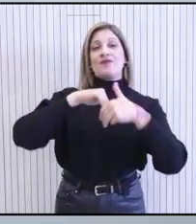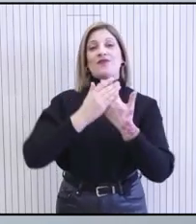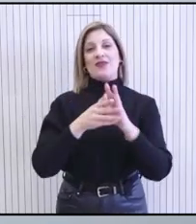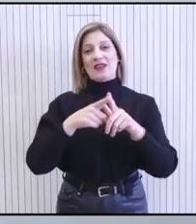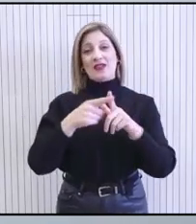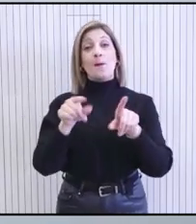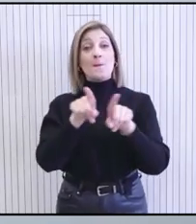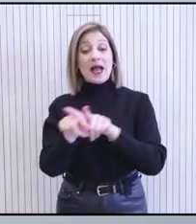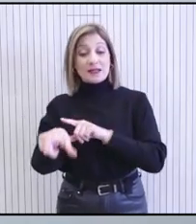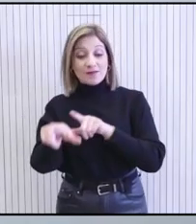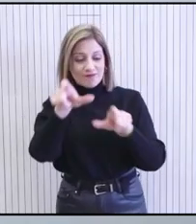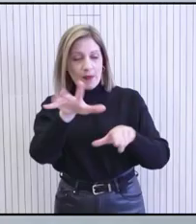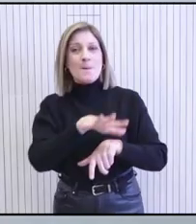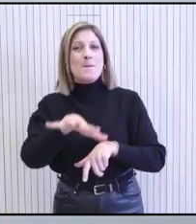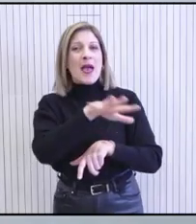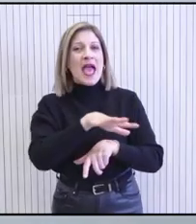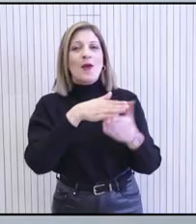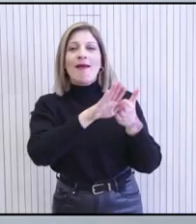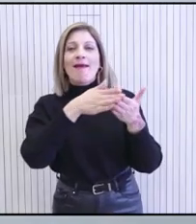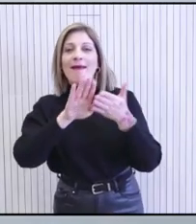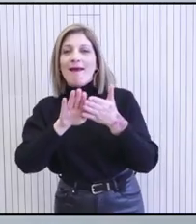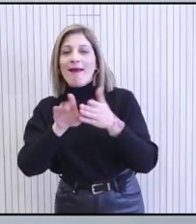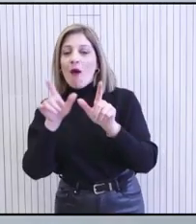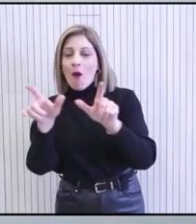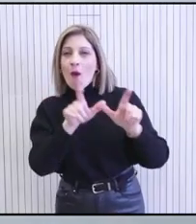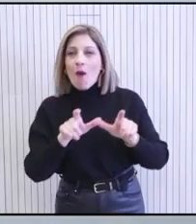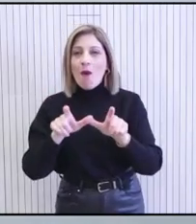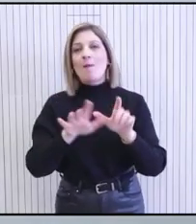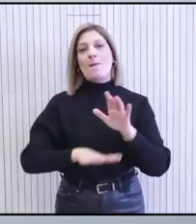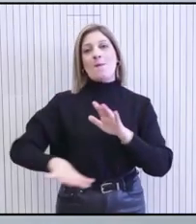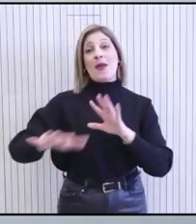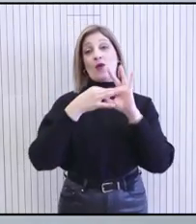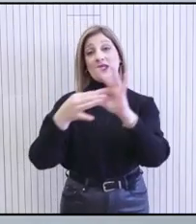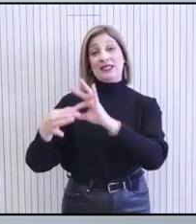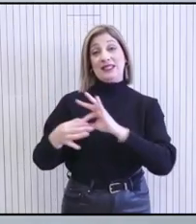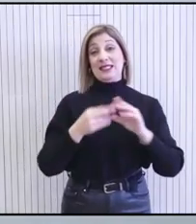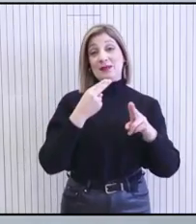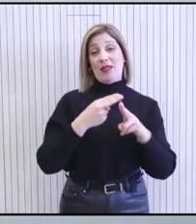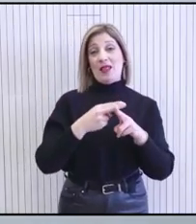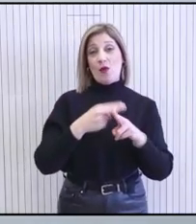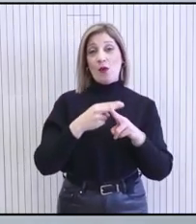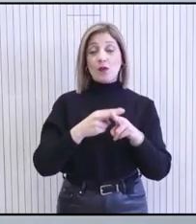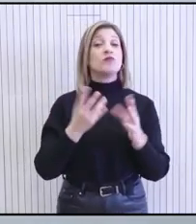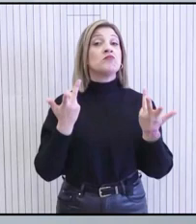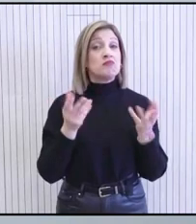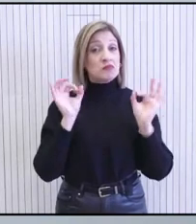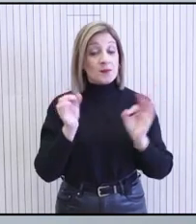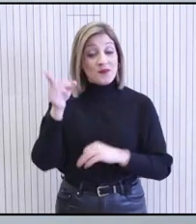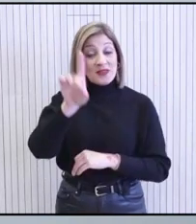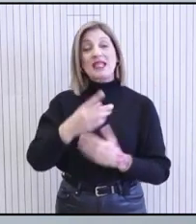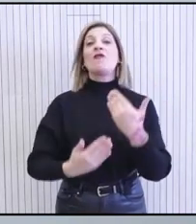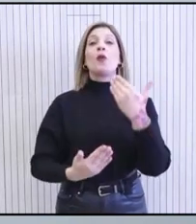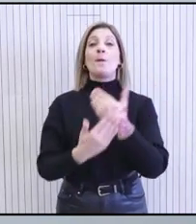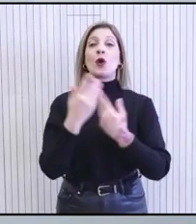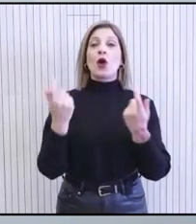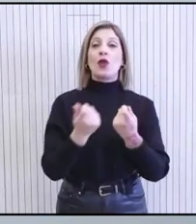μαζί με άλλα κράτη της περιοχής προωθεί την ασφάλεια και τη συνεργασία στην περιοχή της Ανατολικής Μεσογείου. Συγκεκριμένα, αύριο το πρωί